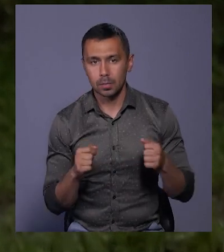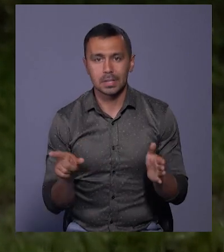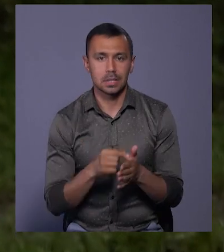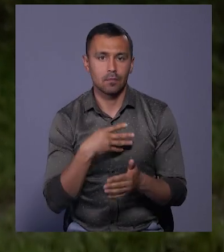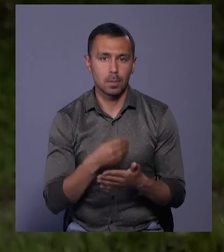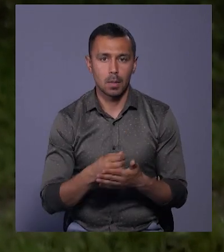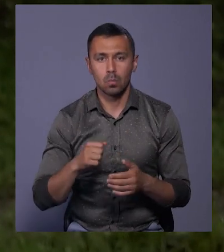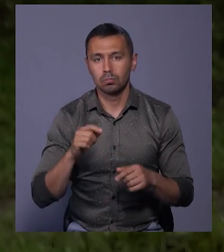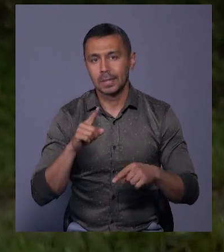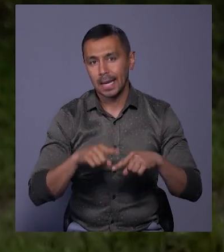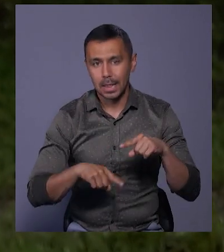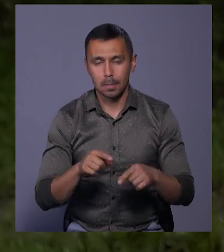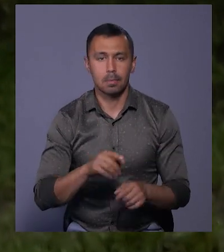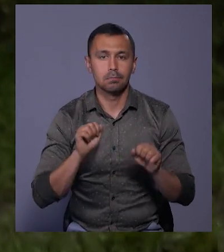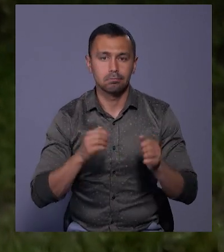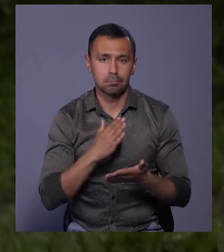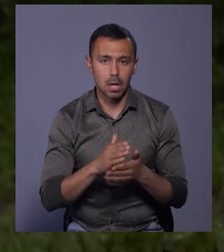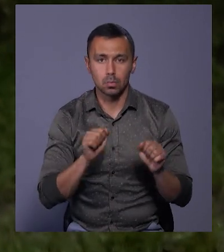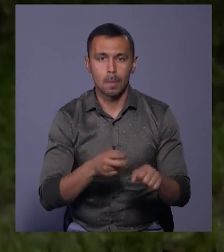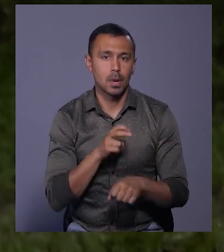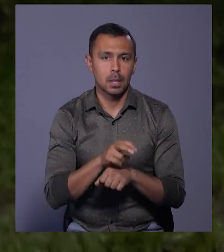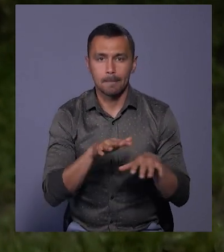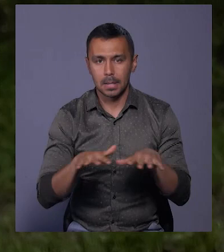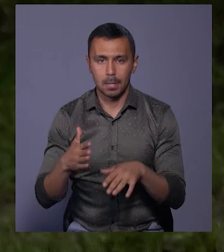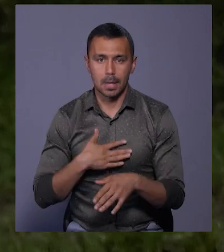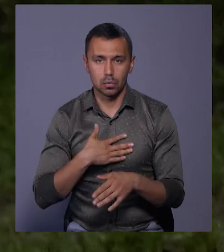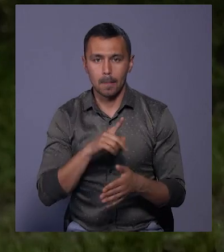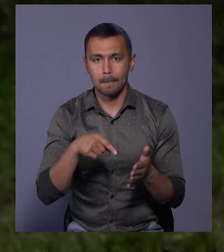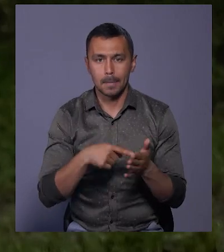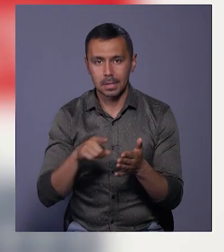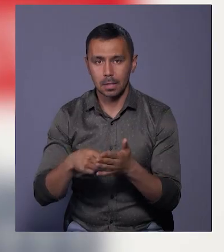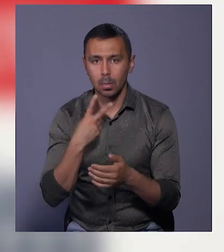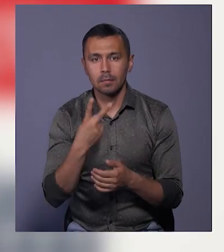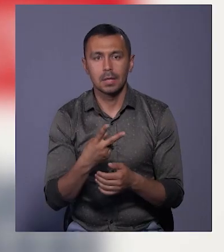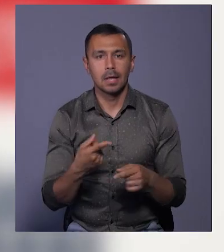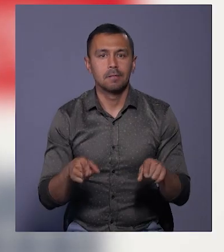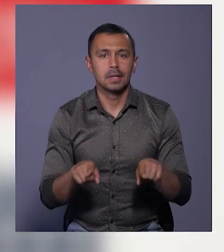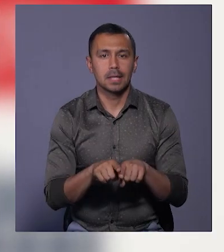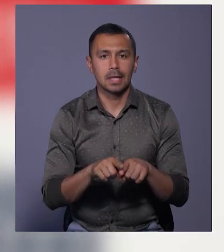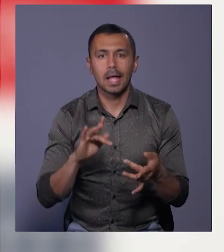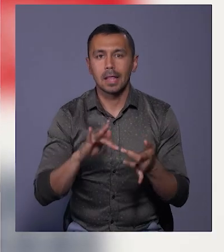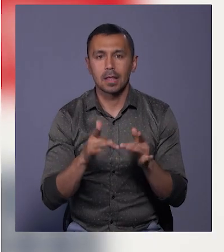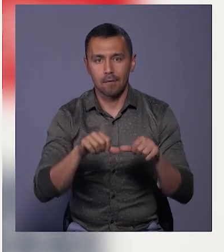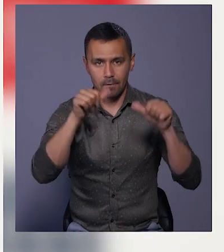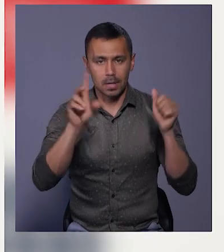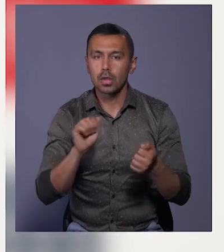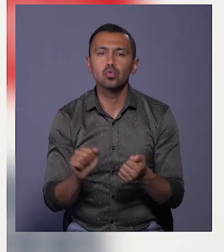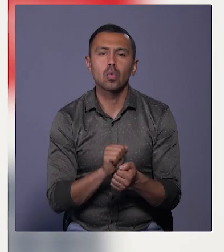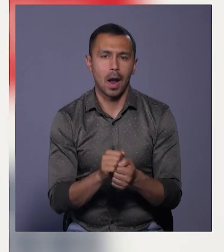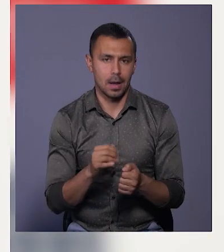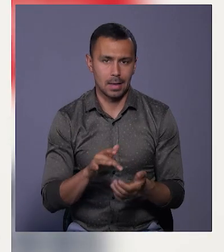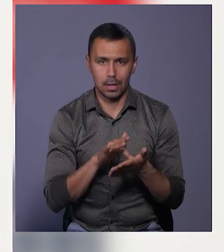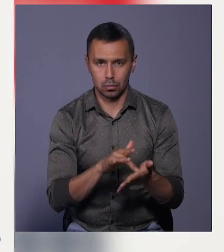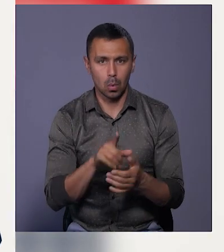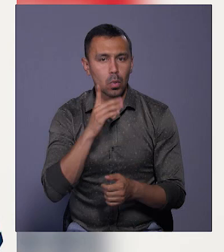своїми, можливо, рідними має змогу пройти локаціями нашого міста, та подивитися це в такій інтерактивній формі. Це не суха екскурсія. Молодь